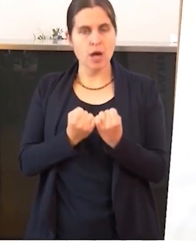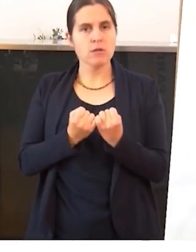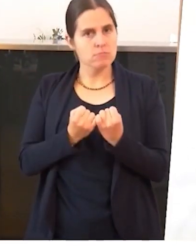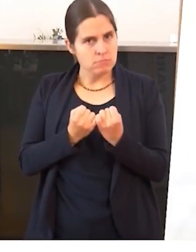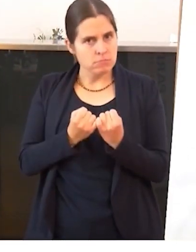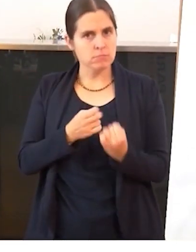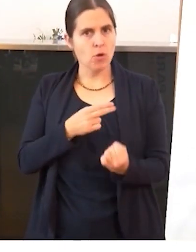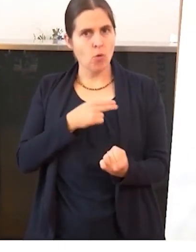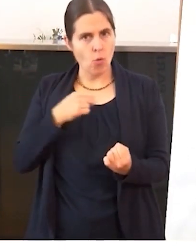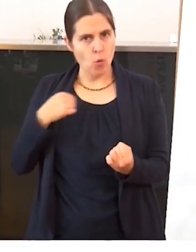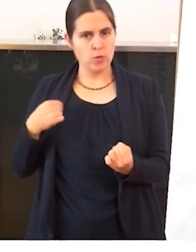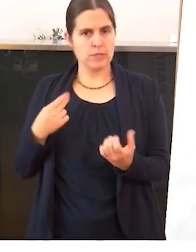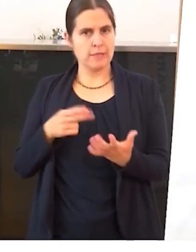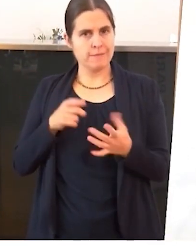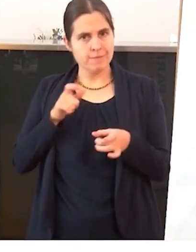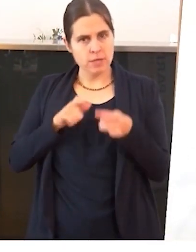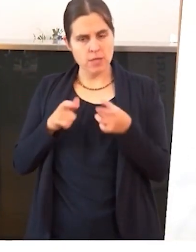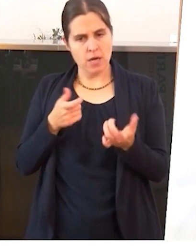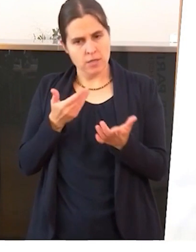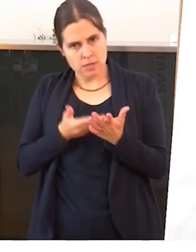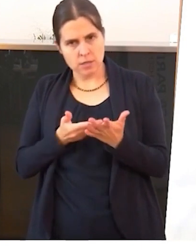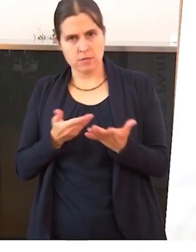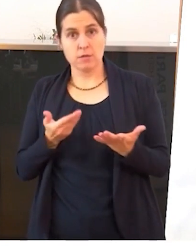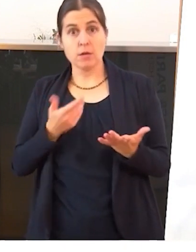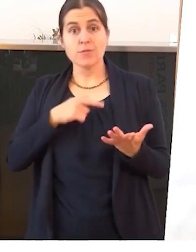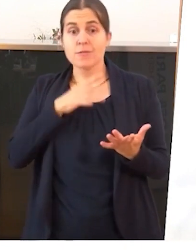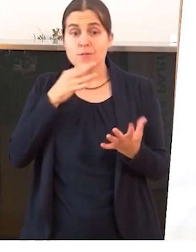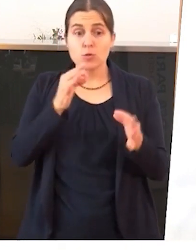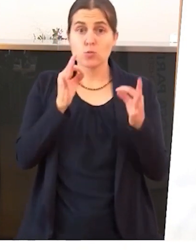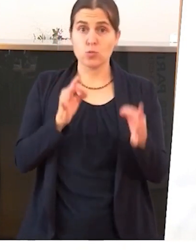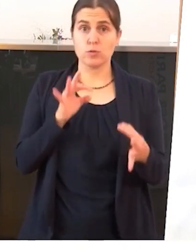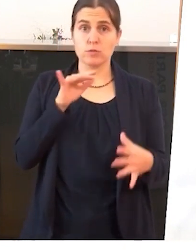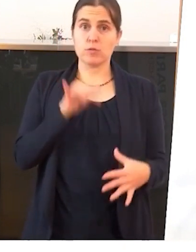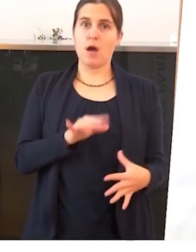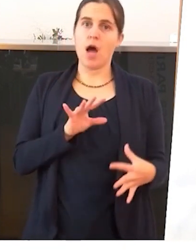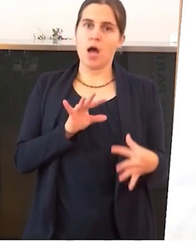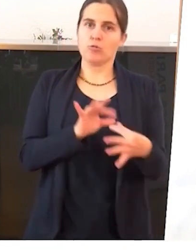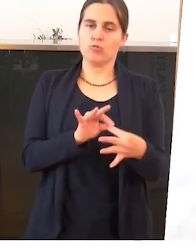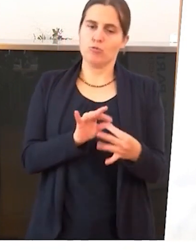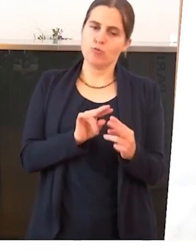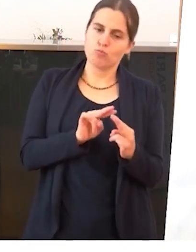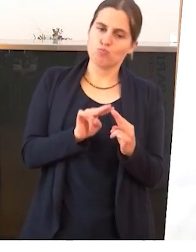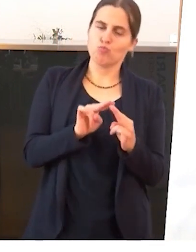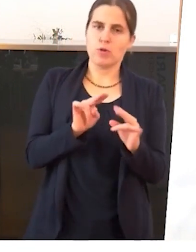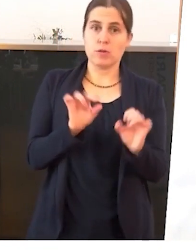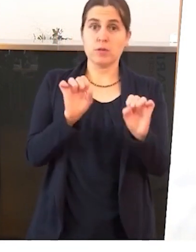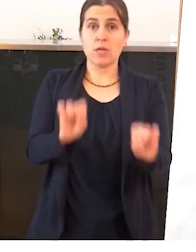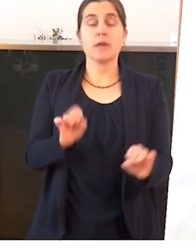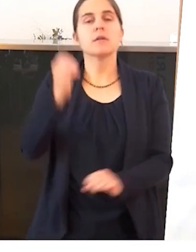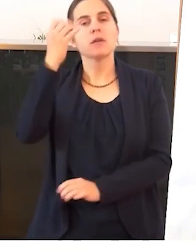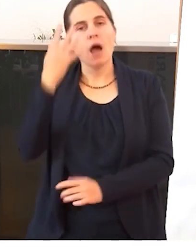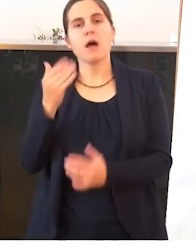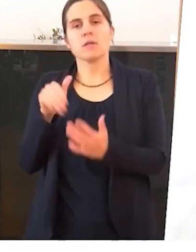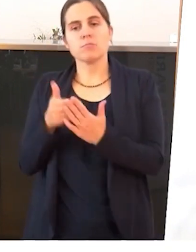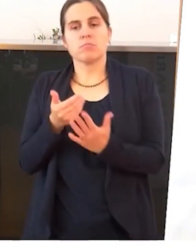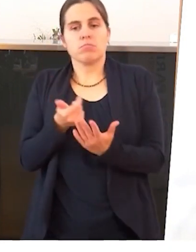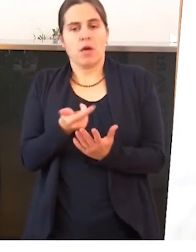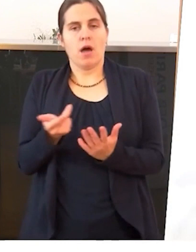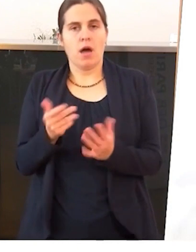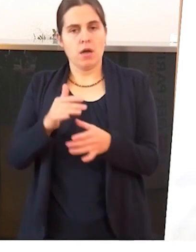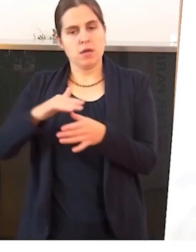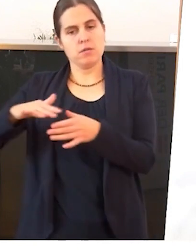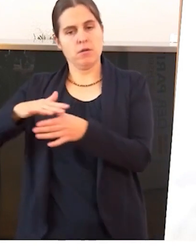ungeheuer viel Gutes, an dem wir anknüpfen können. Sicher, wir müssen in vielen Bereichen unsere Hausaufgaben erledigen.